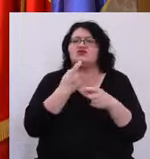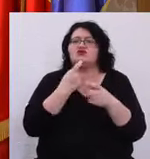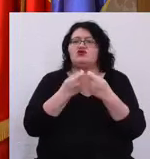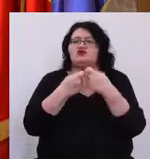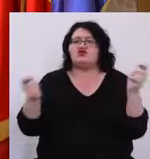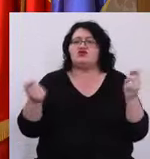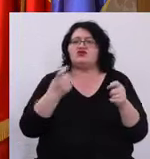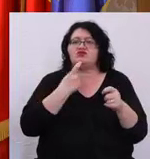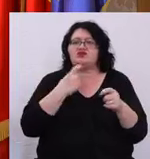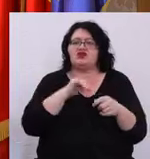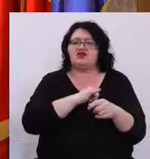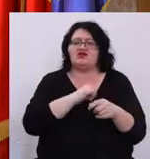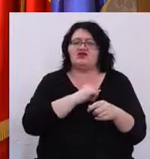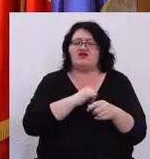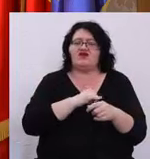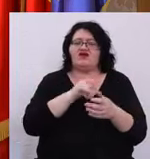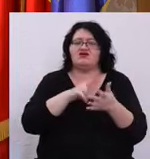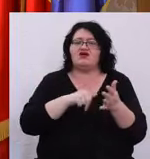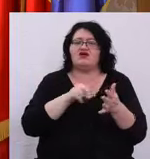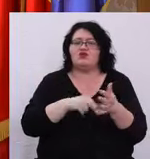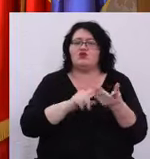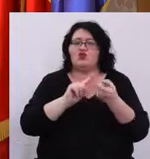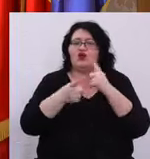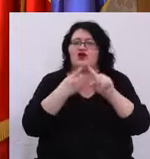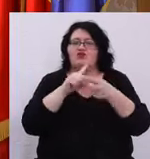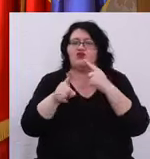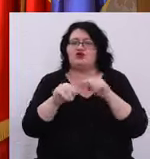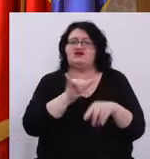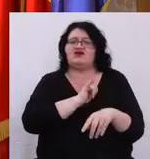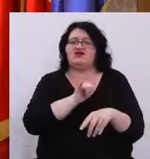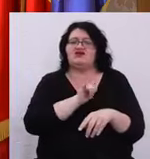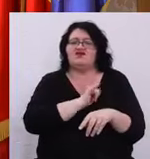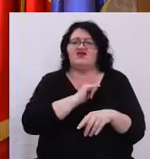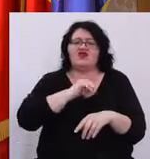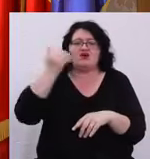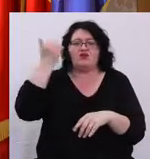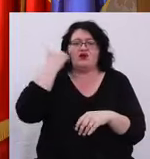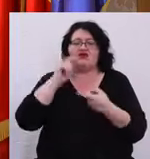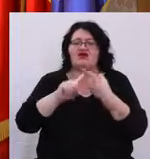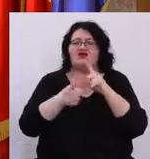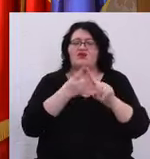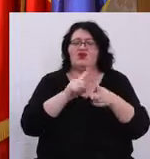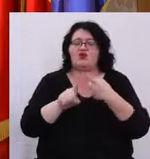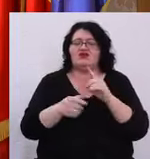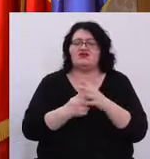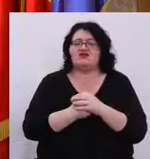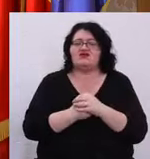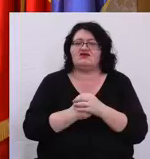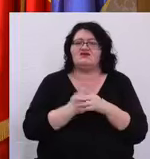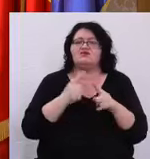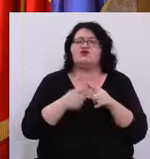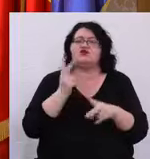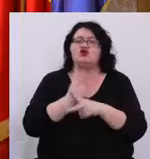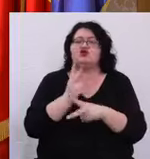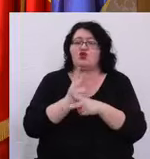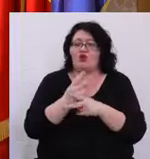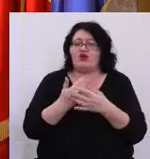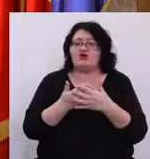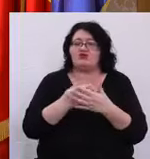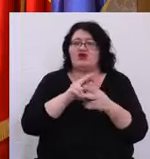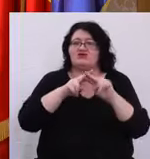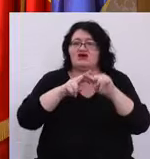tuturor timișorenilor Indiferent de culoare politică Indiferent de opinie politică Și tocmai de aia